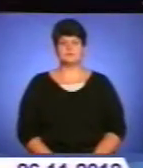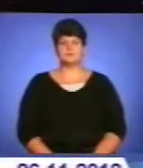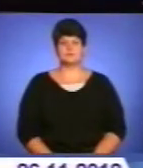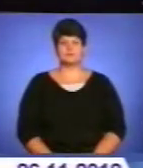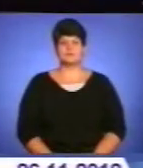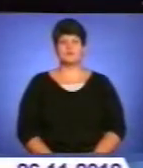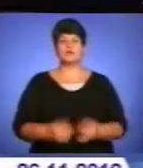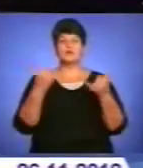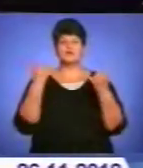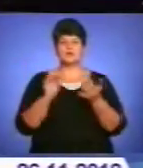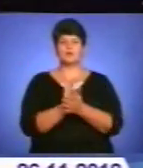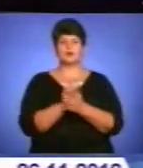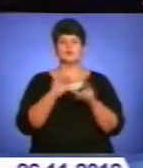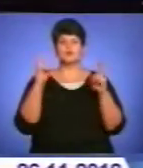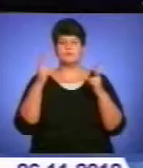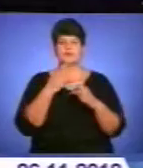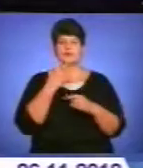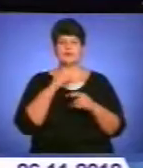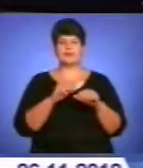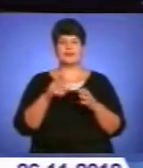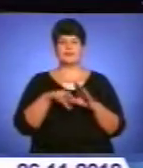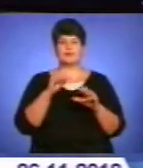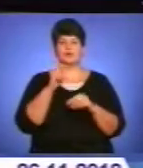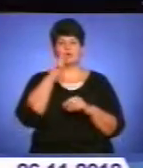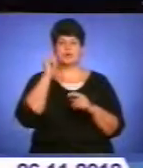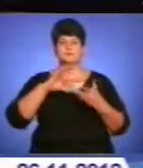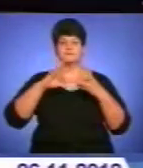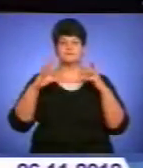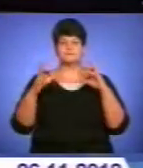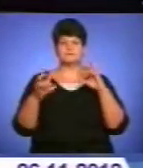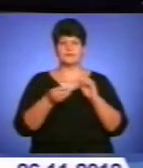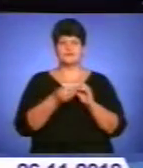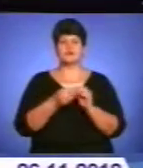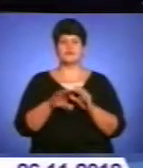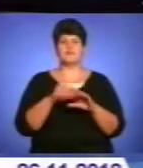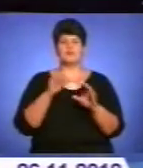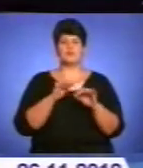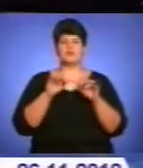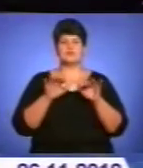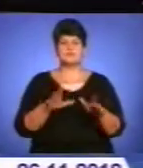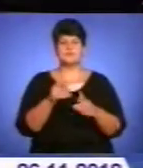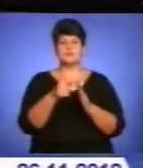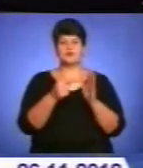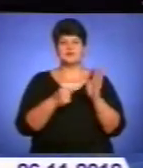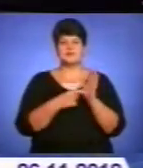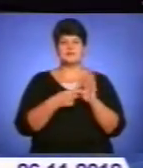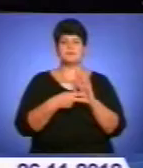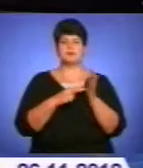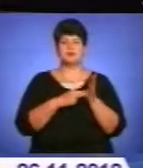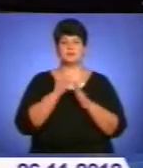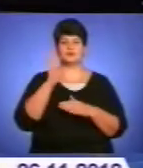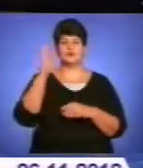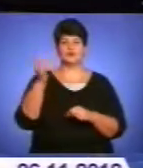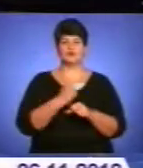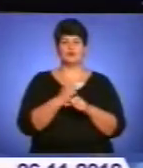Сьогодні у прес-клубі народний депутат України Іван Стойко підбив підсумки виборчого процесу та поділився планами подальшої роботи у